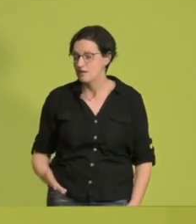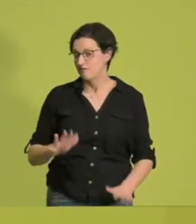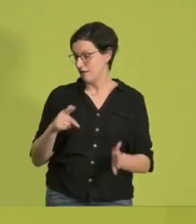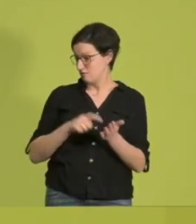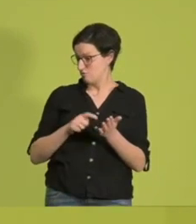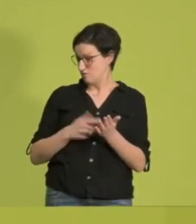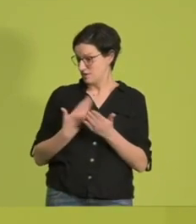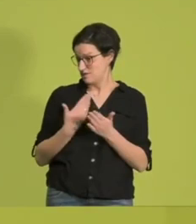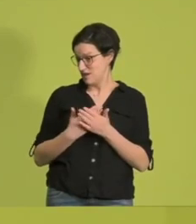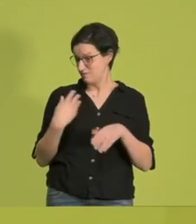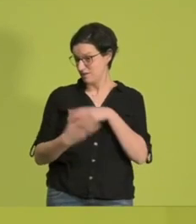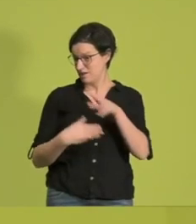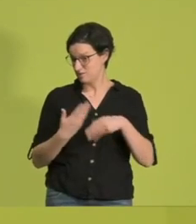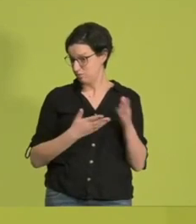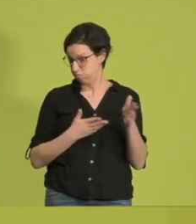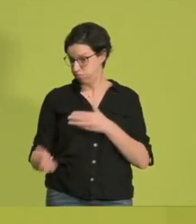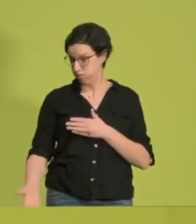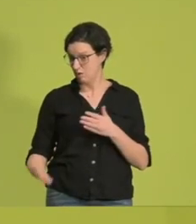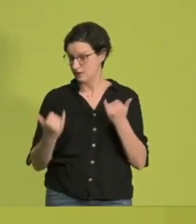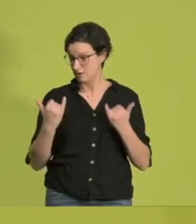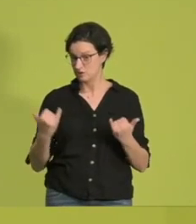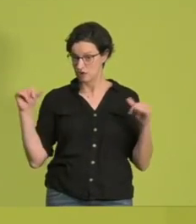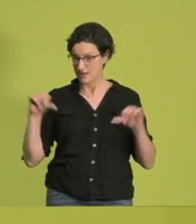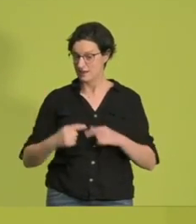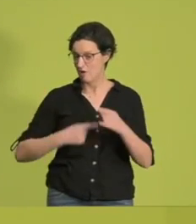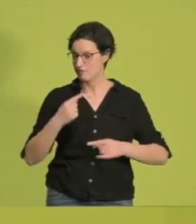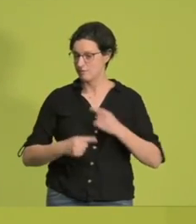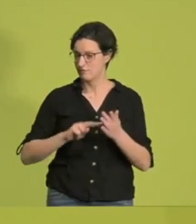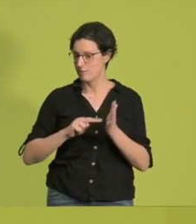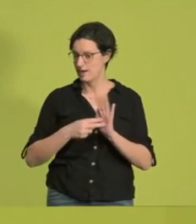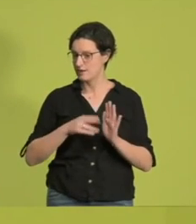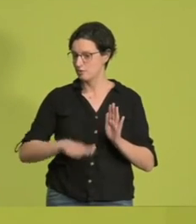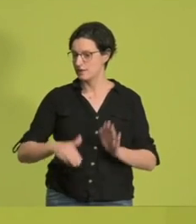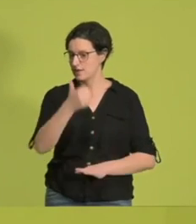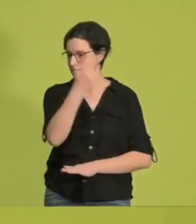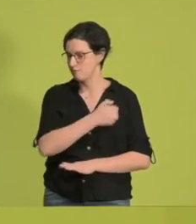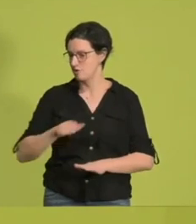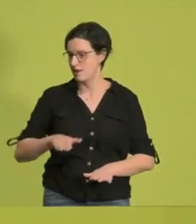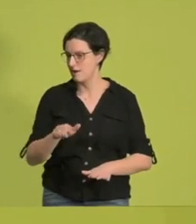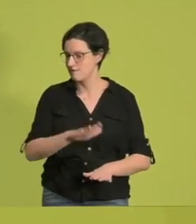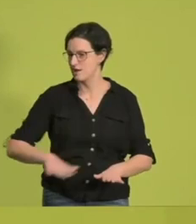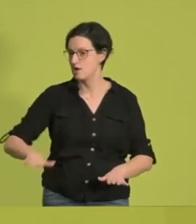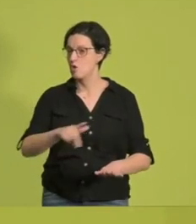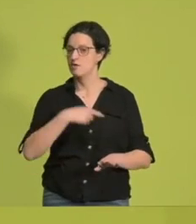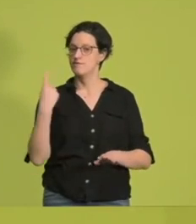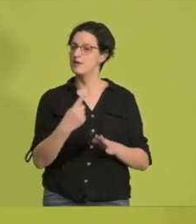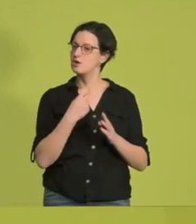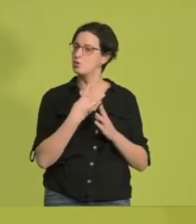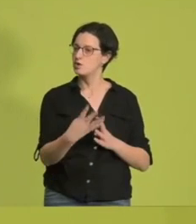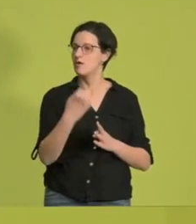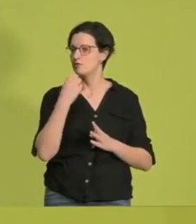dafür sein, dass es so schlecht läuft mit der Vorbereitung der Kinderimpfungen in Nordrhein-Westfalen. Und nein, wir Grünen werden einen anderen Stil an den Tag legen.